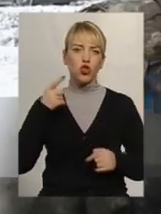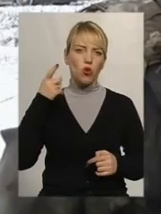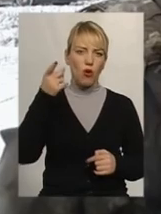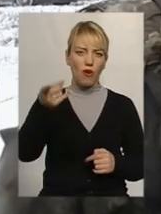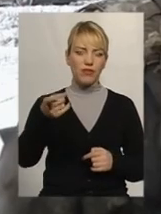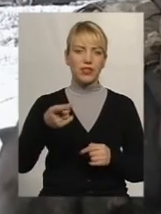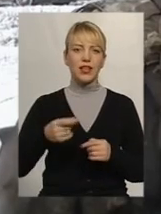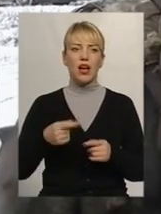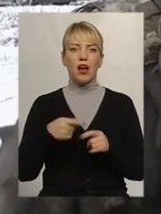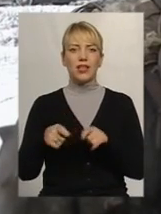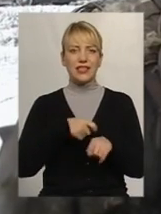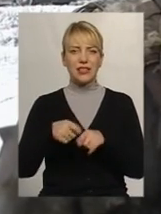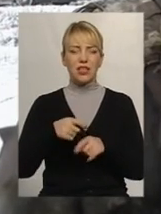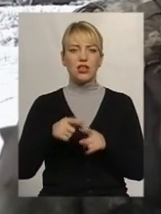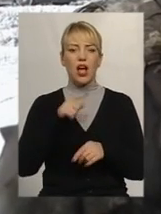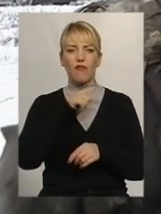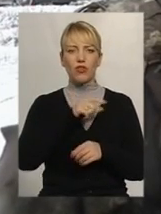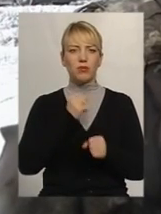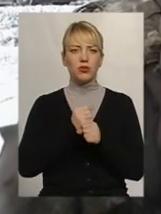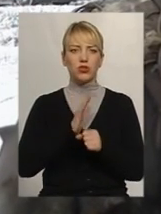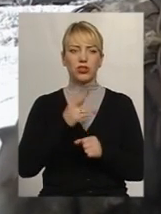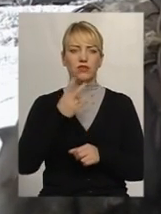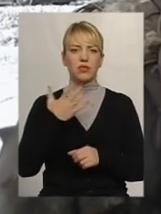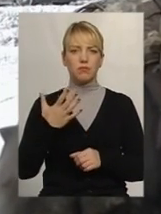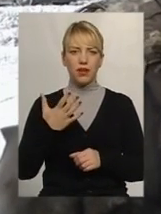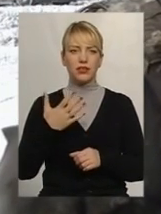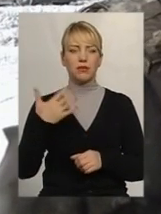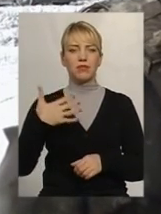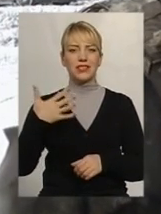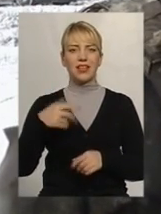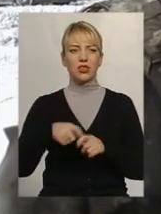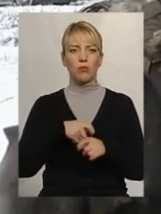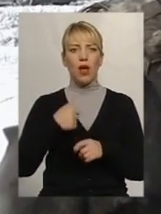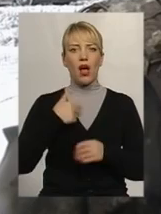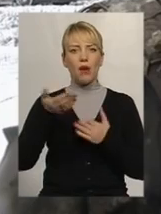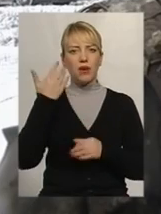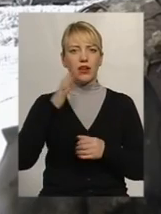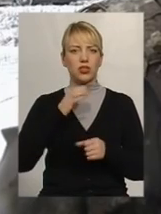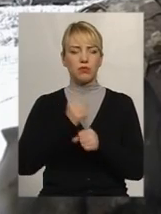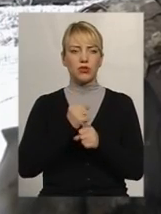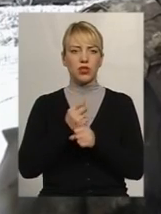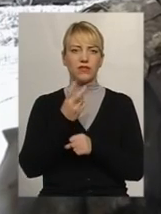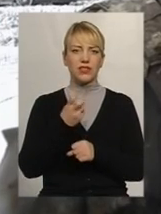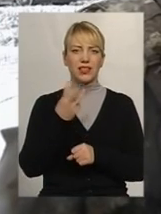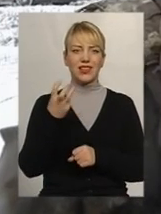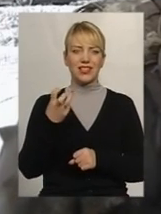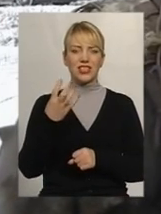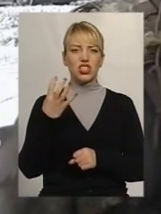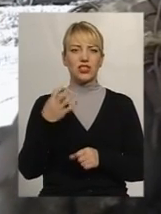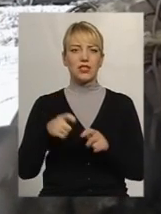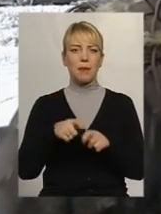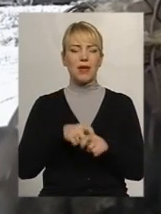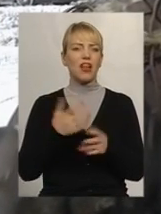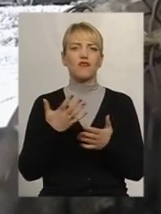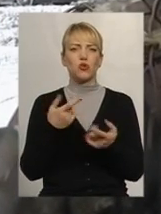25-50 метрів. А ми раніше працювали 200-300-400 метрів. А в чому